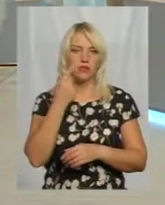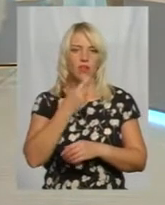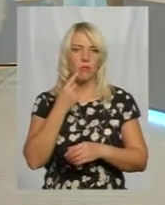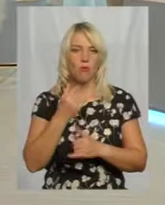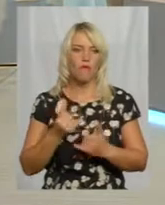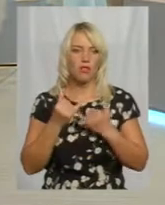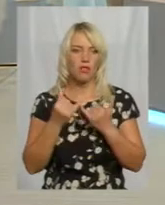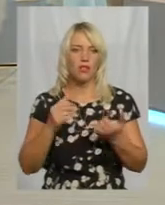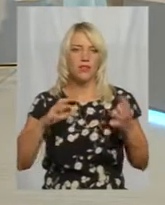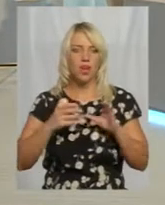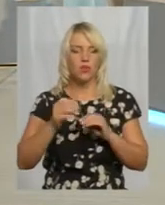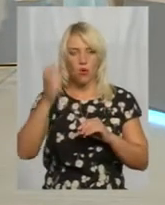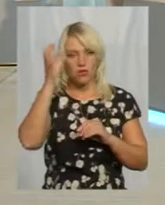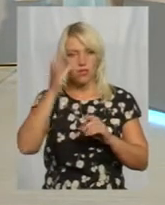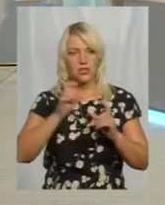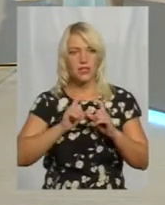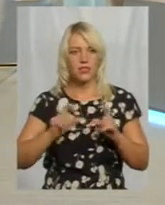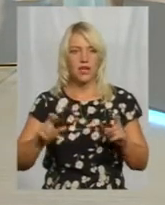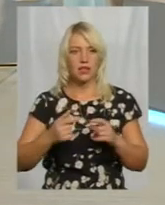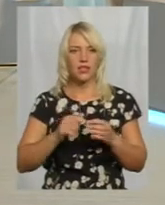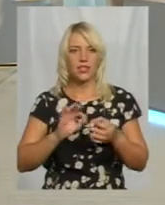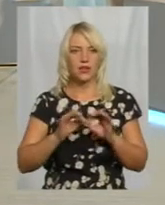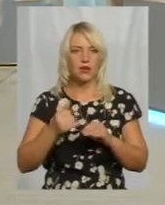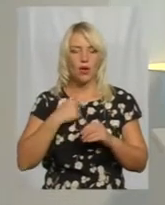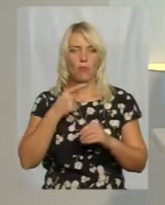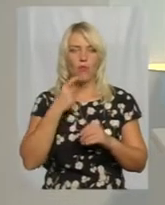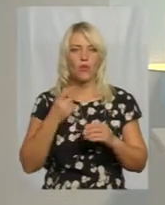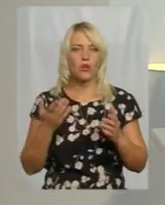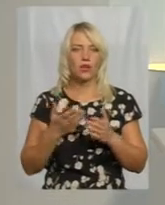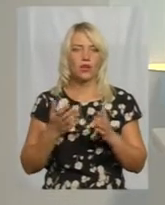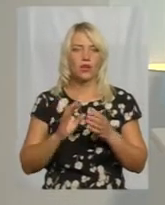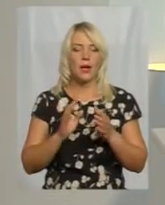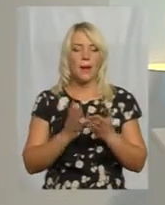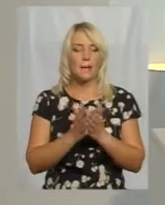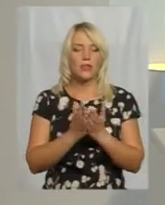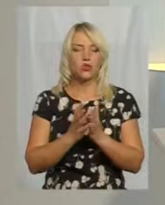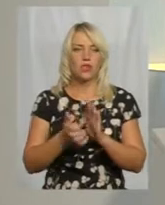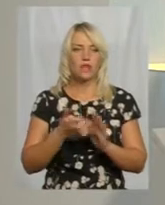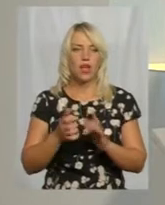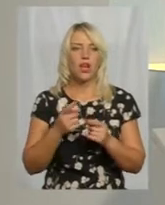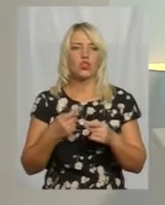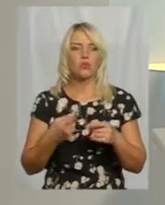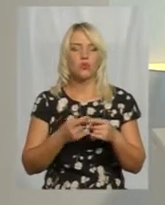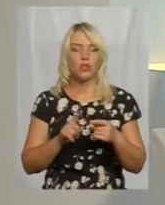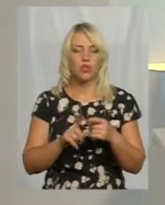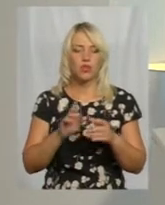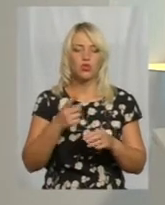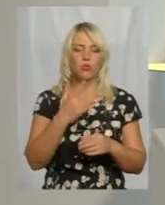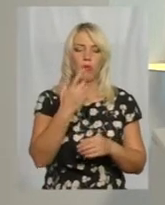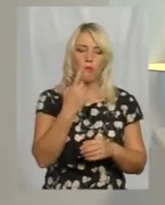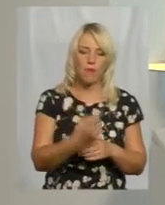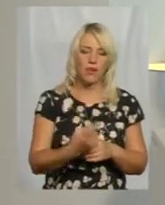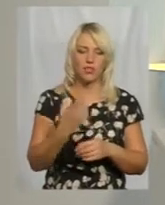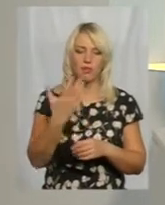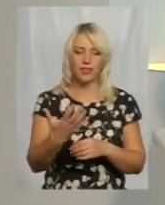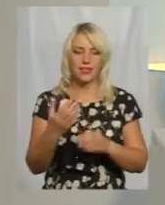загальноосвітніх засладів. А ми поговоримо детальніше пізніше, які саме підручники. А зараз скажи, будь ласка, чому саме ці класи? Чому перші, п'яті і десяті?